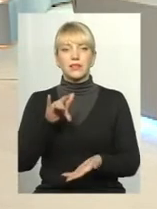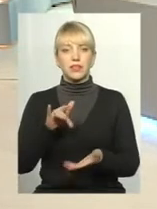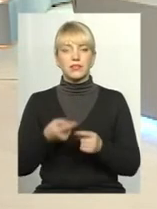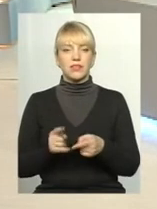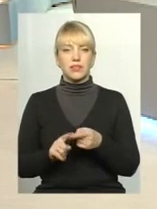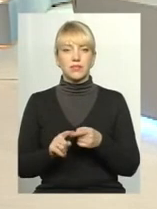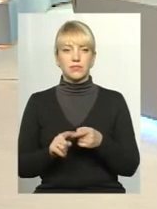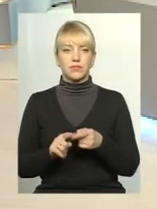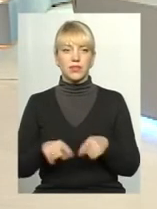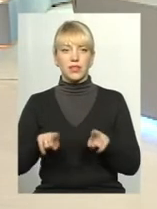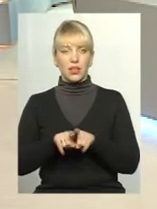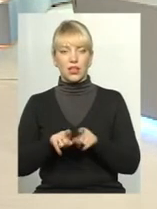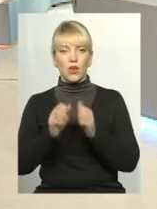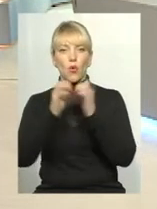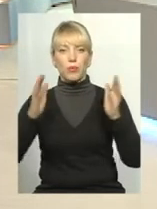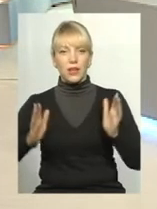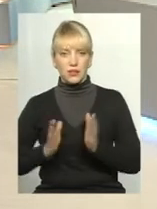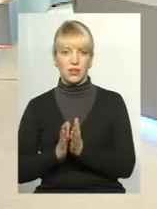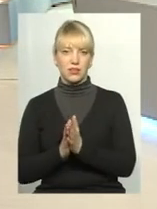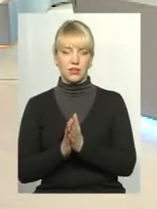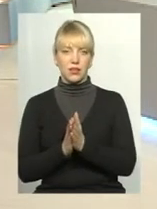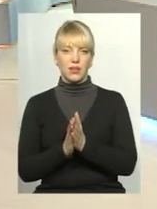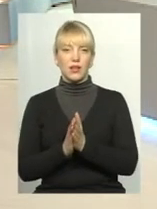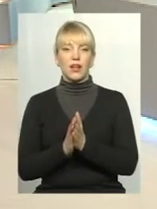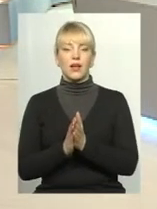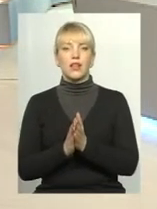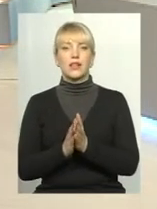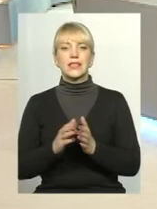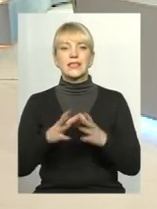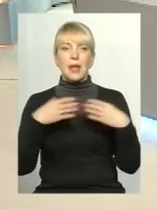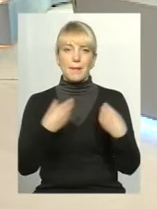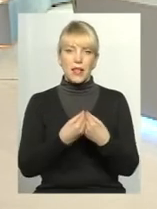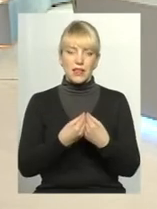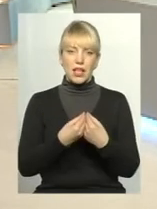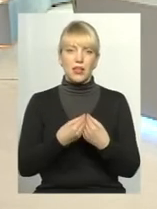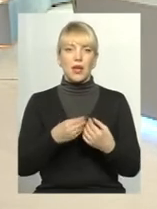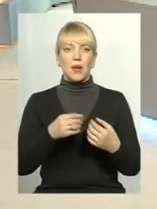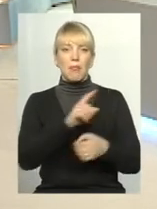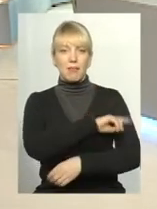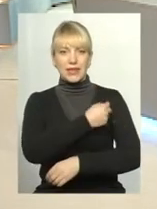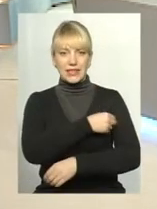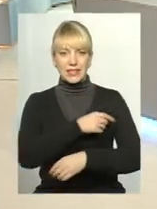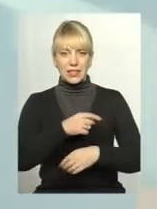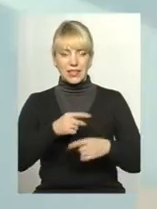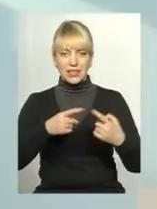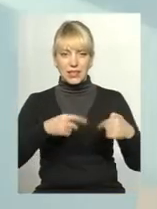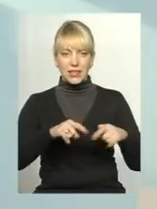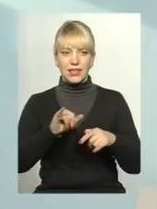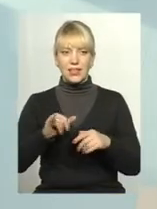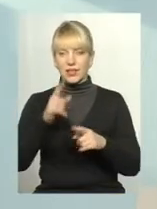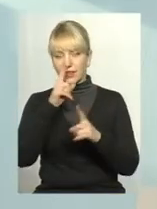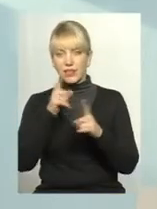таке об'єднання амбулаторій сімейної медицини і невеликий